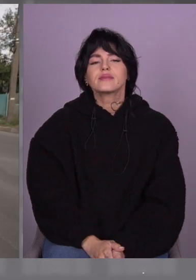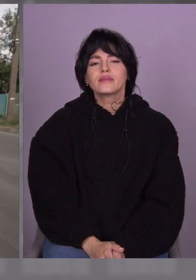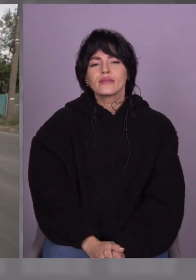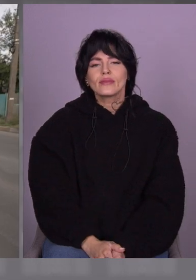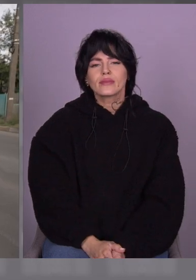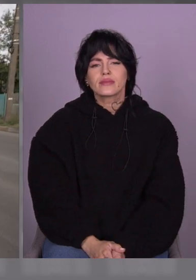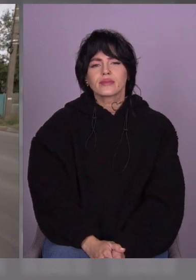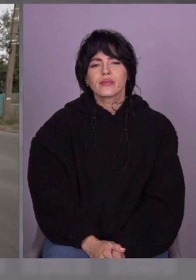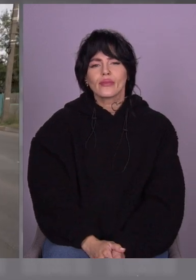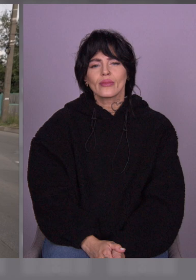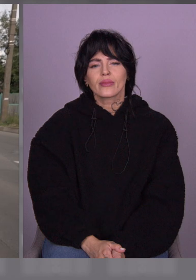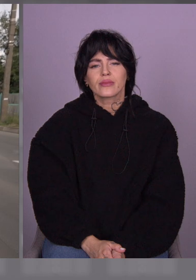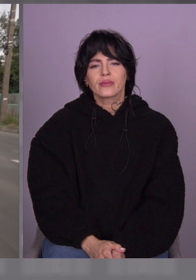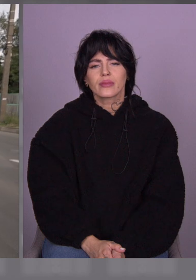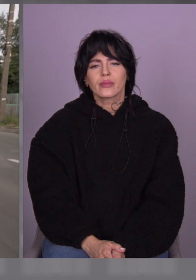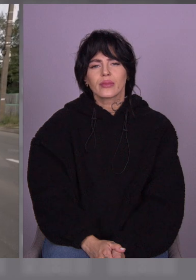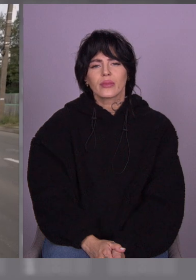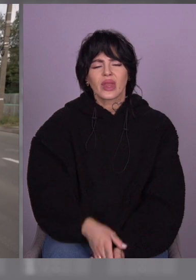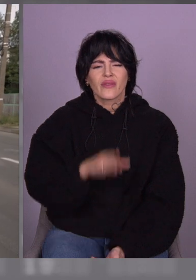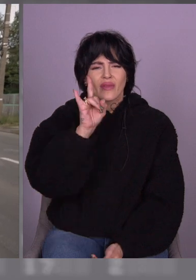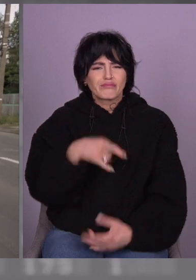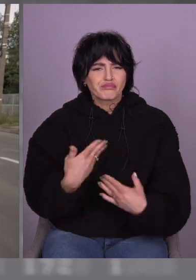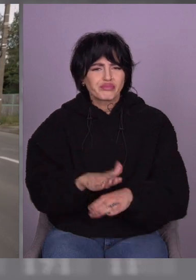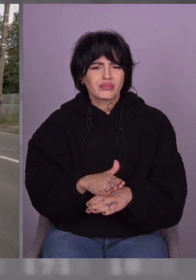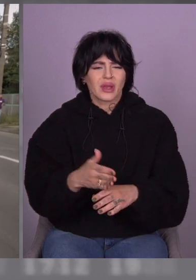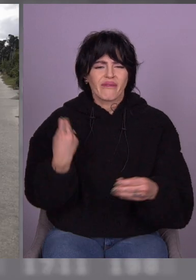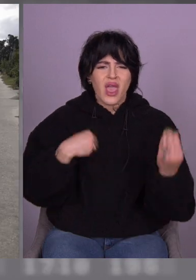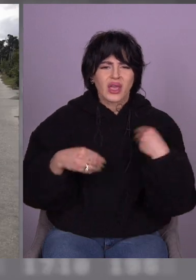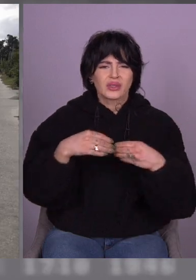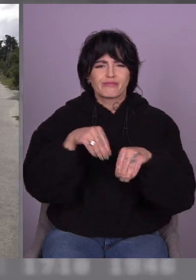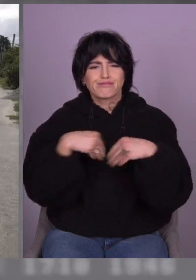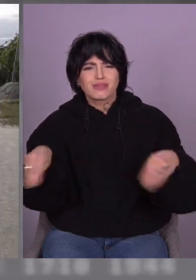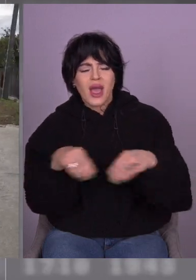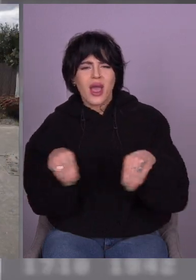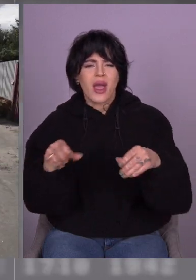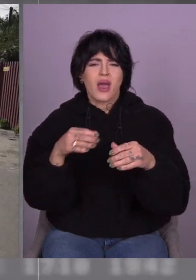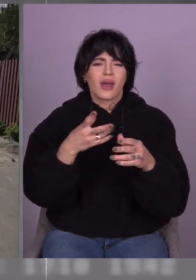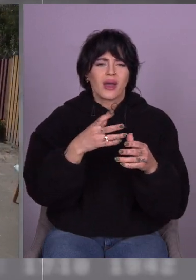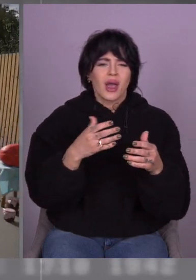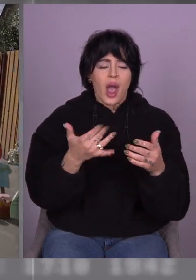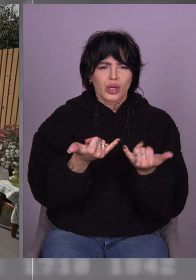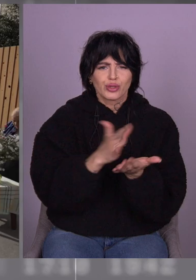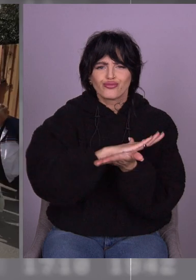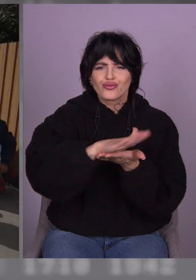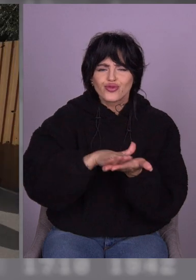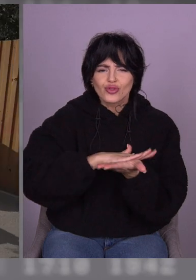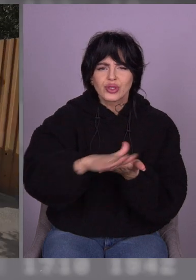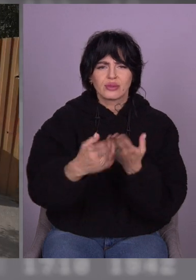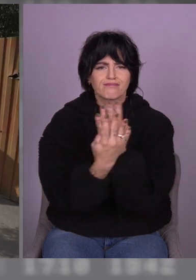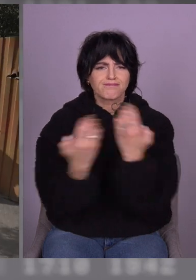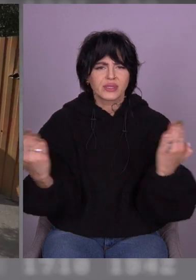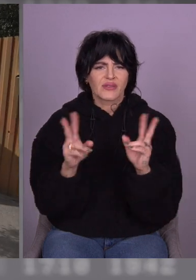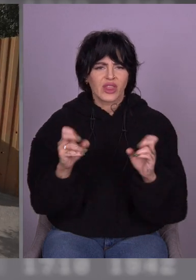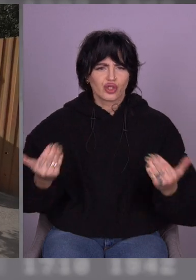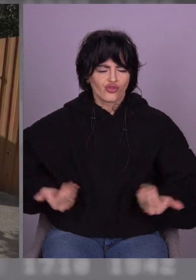В вікнах якісь там фіранки, і речі сохнуть, і паркани відновлені, це, знаєте, ну це життя.